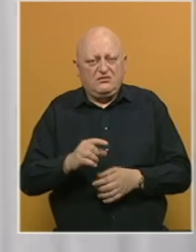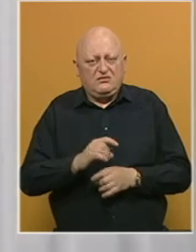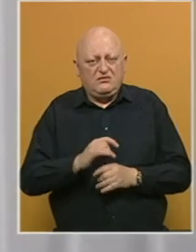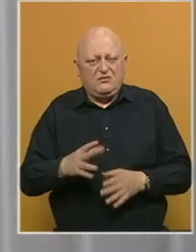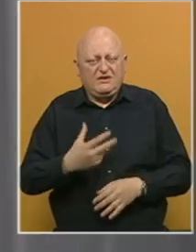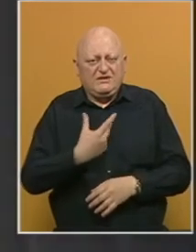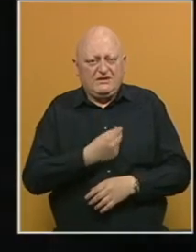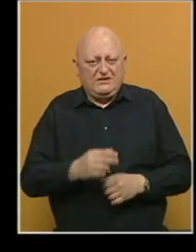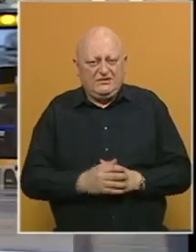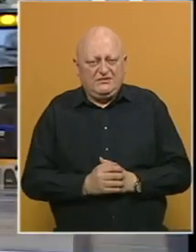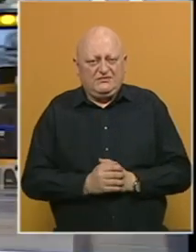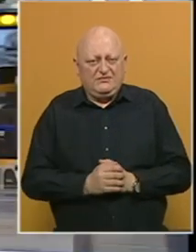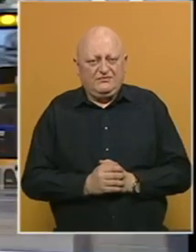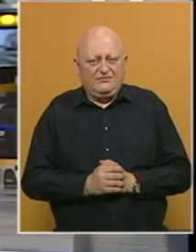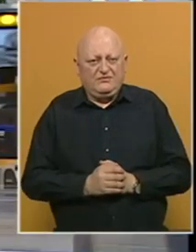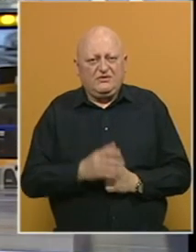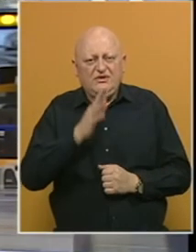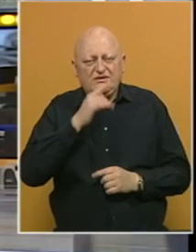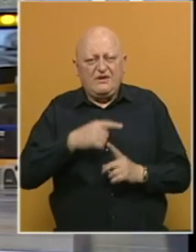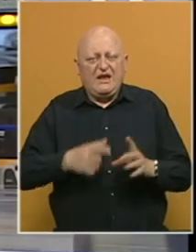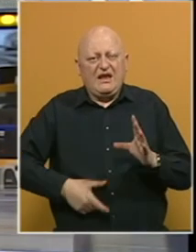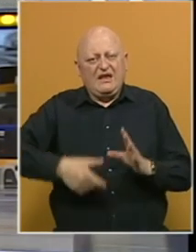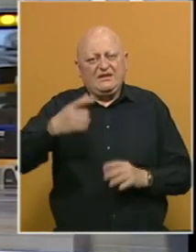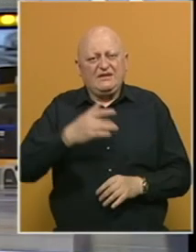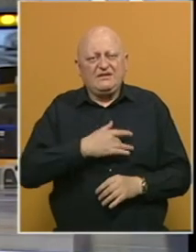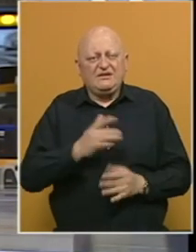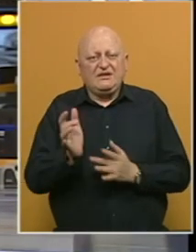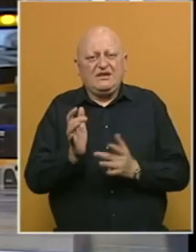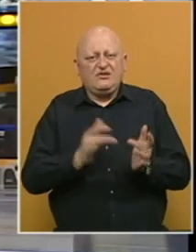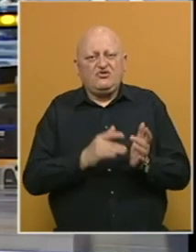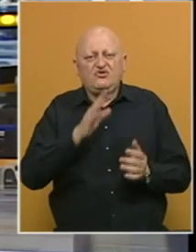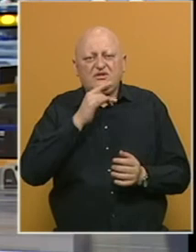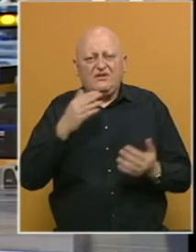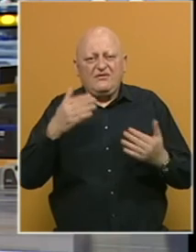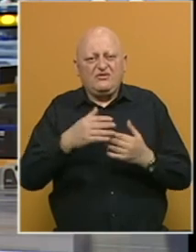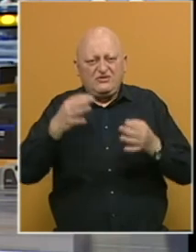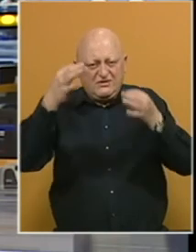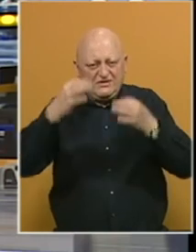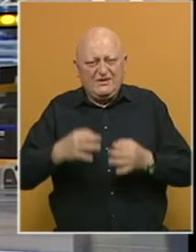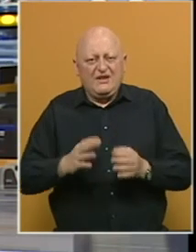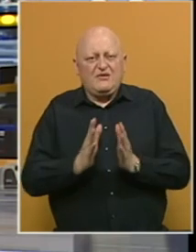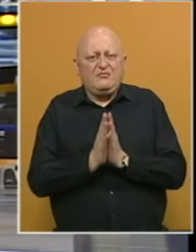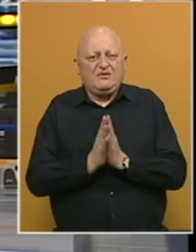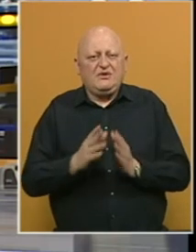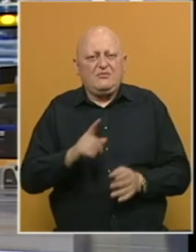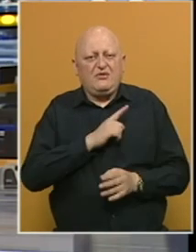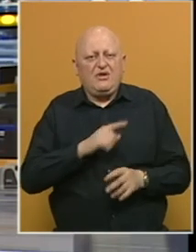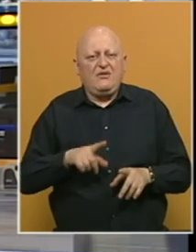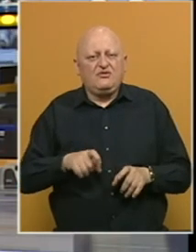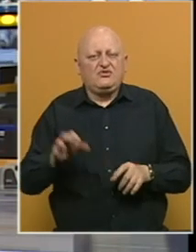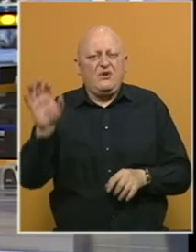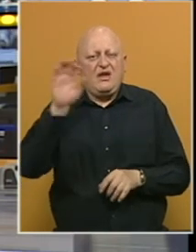cijepjeva. U Sarajevskoj katedrali Srca Isusova u Sarajevu večeras je služena sveta misa zapreminule od